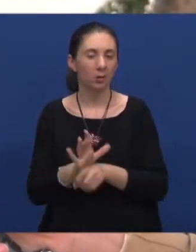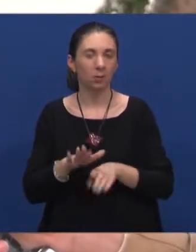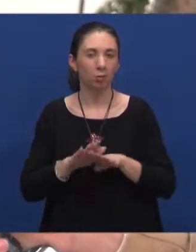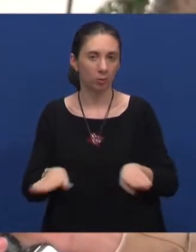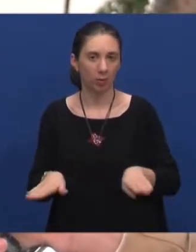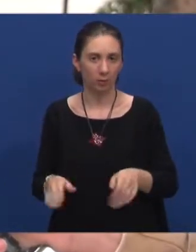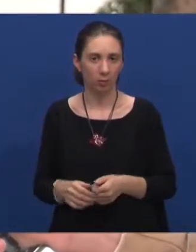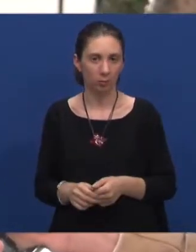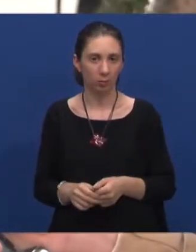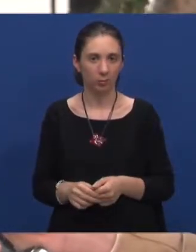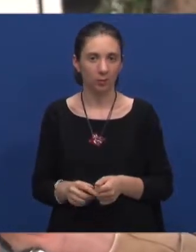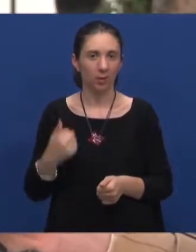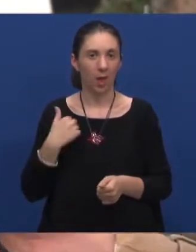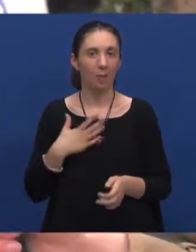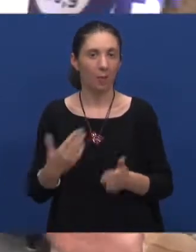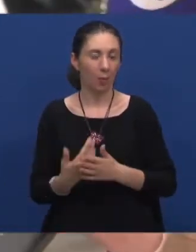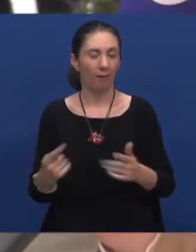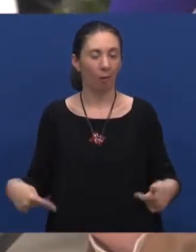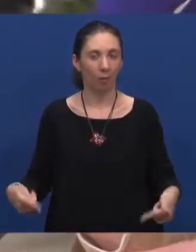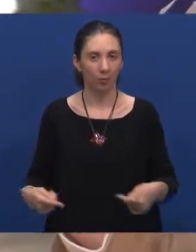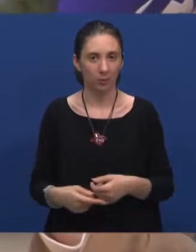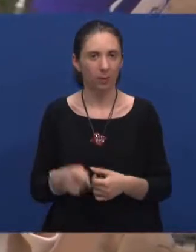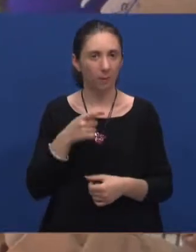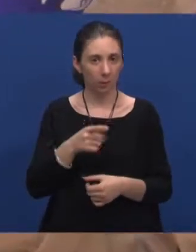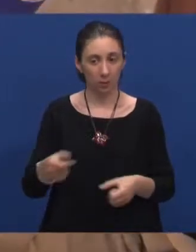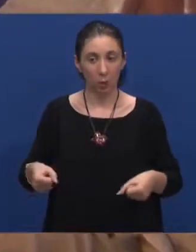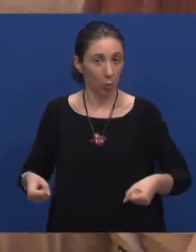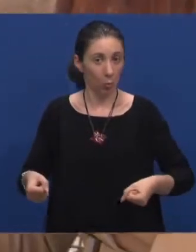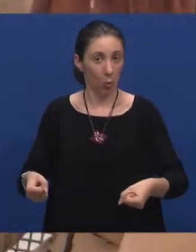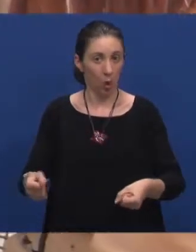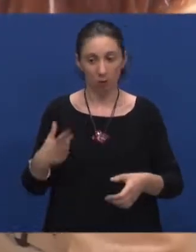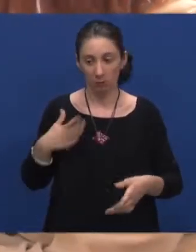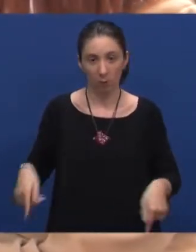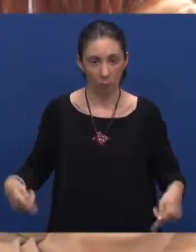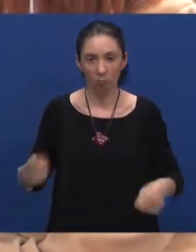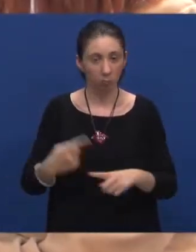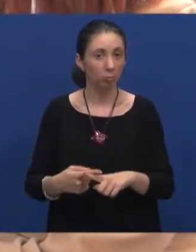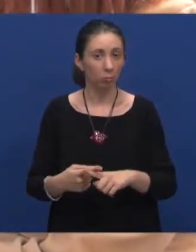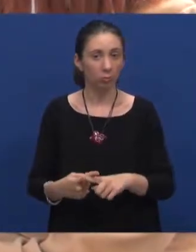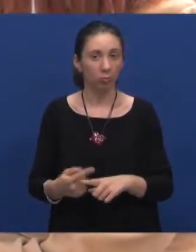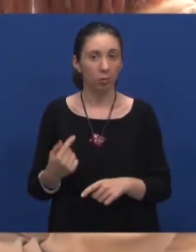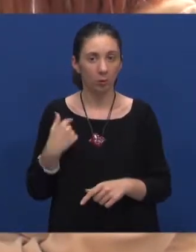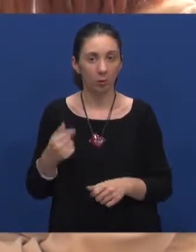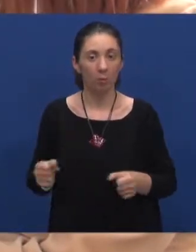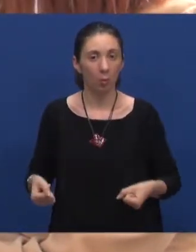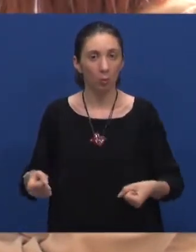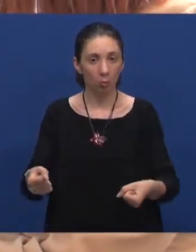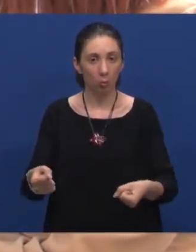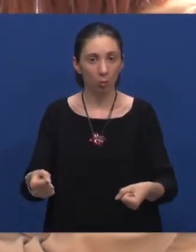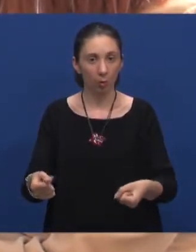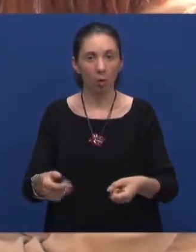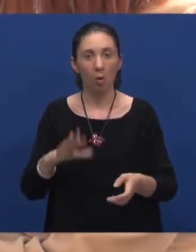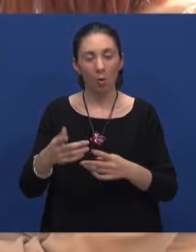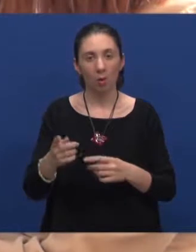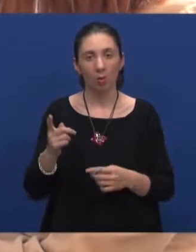završila i eto ja imam nova kolica. Čekaj, ti si njih onda gurala uz svoja kolica? Tako je, ja sam ih gurala i on ih je